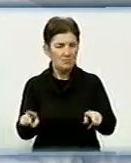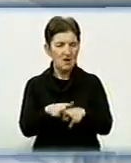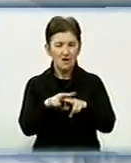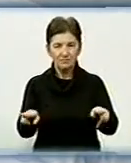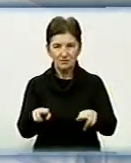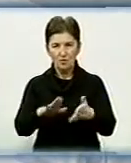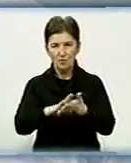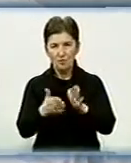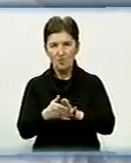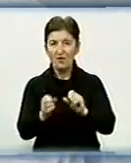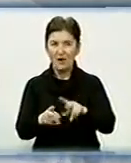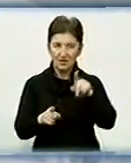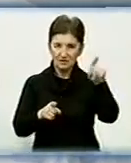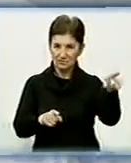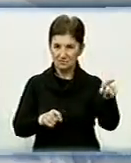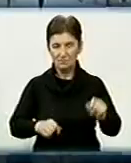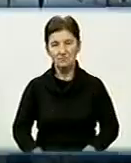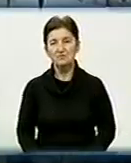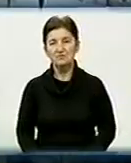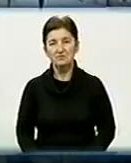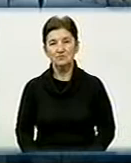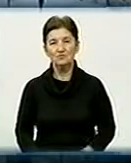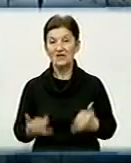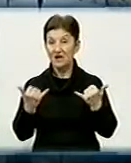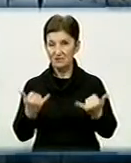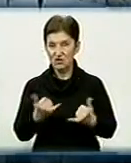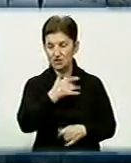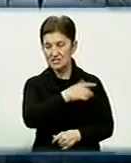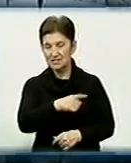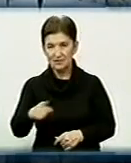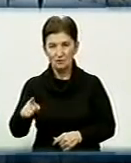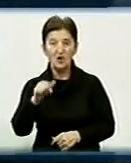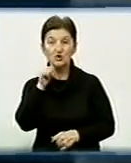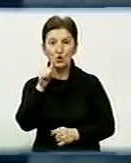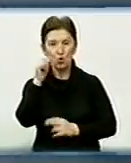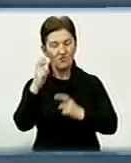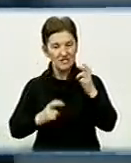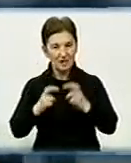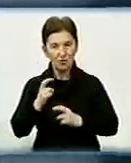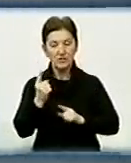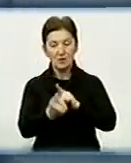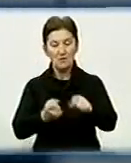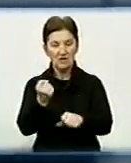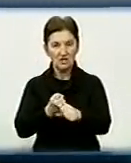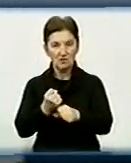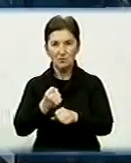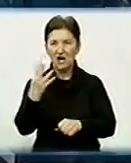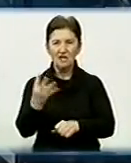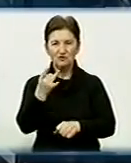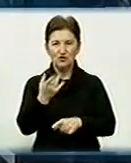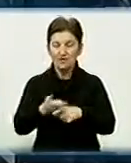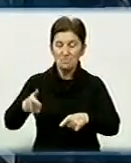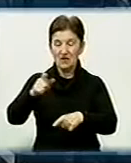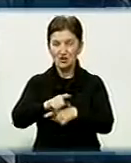чим іноземні гібриди. У нинішньому сезоні цукрові заводи Кіровоградщини планують переробити вчетверо більше сировини, ніж